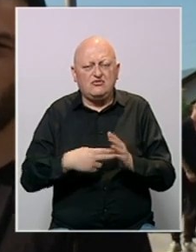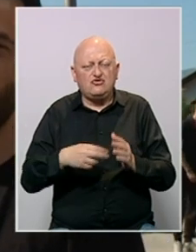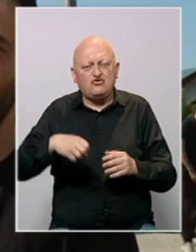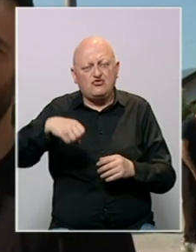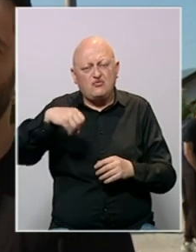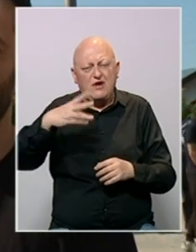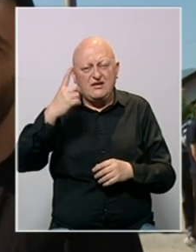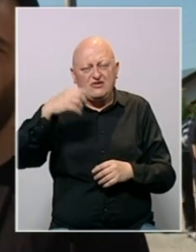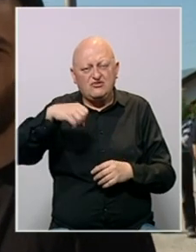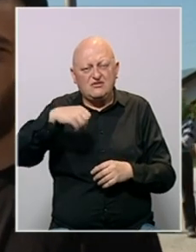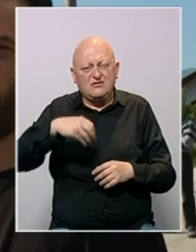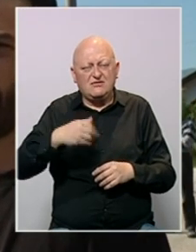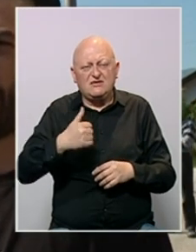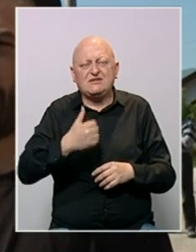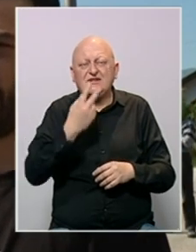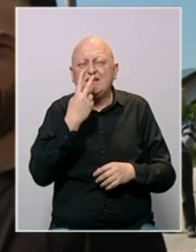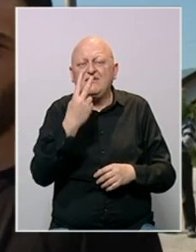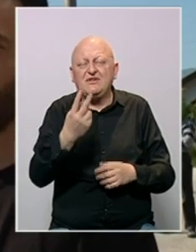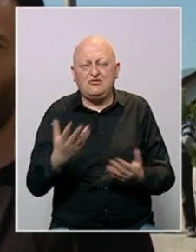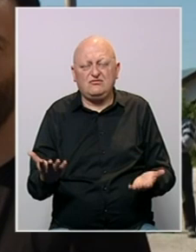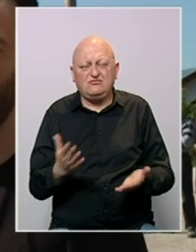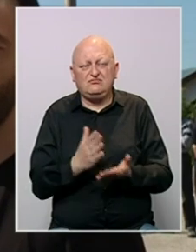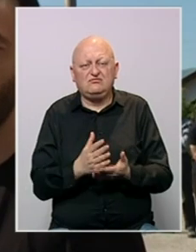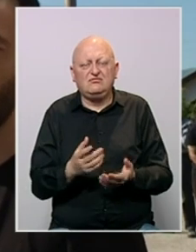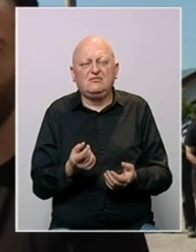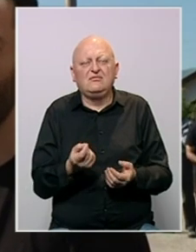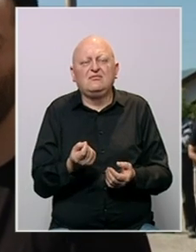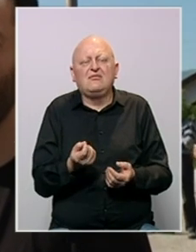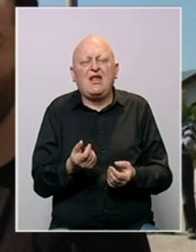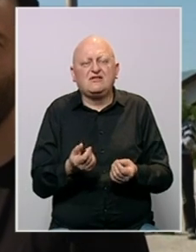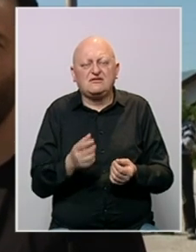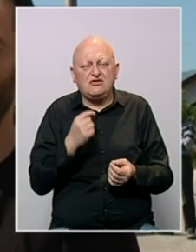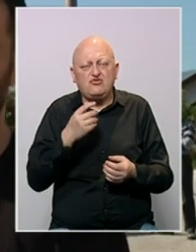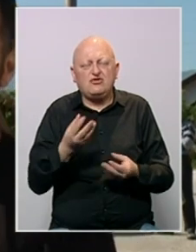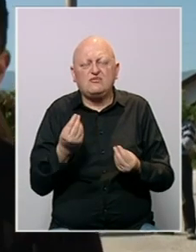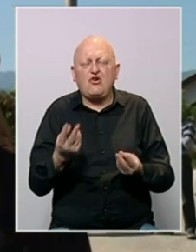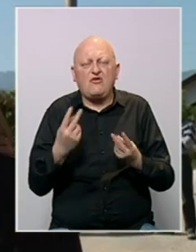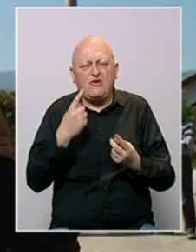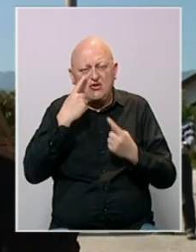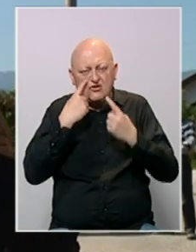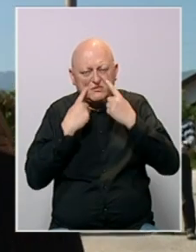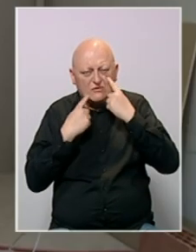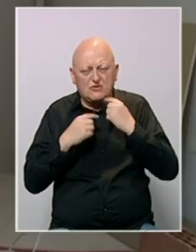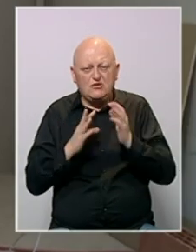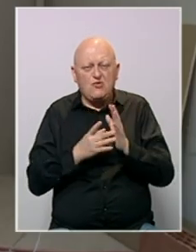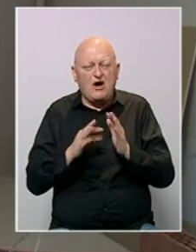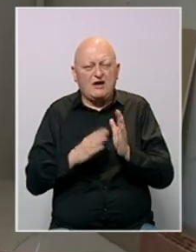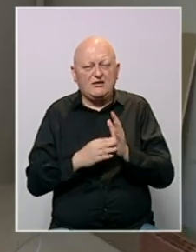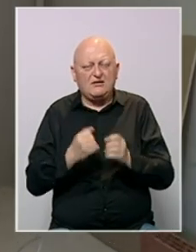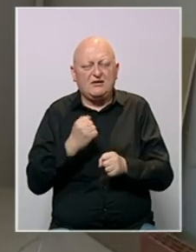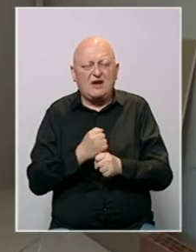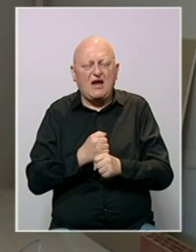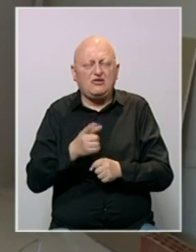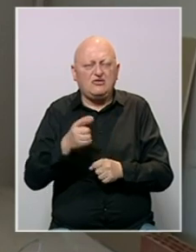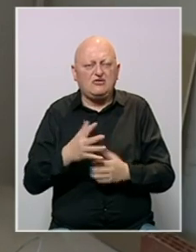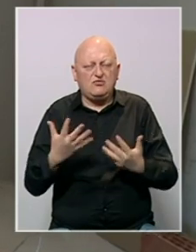upalo jednu sjelcu, tad sam vidio da neke malisnice znače ljudima, tad se vidjeli suze u očima u Muharima. Radni vijek